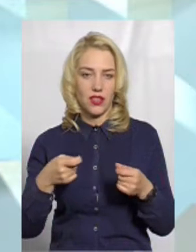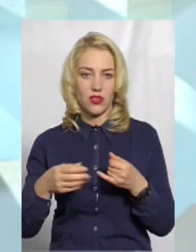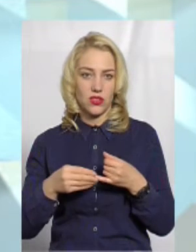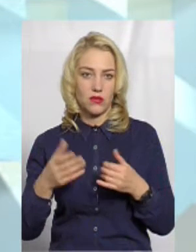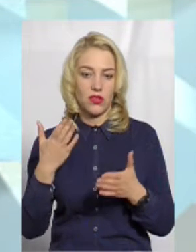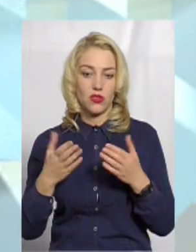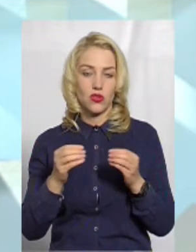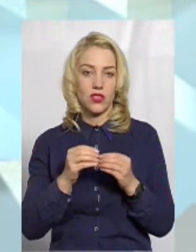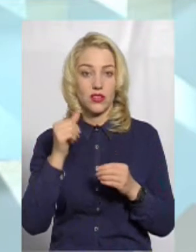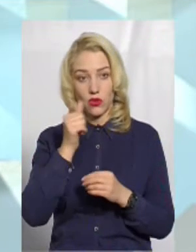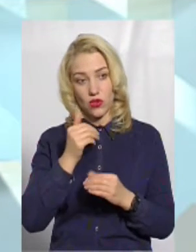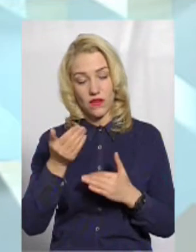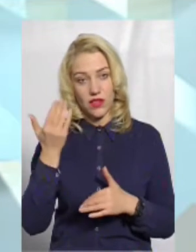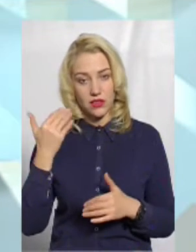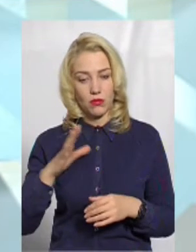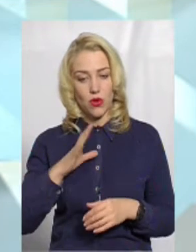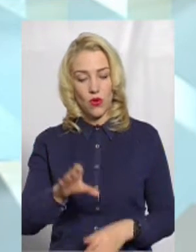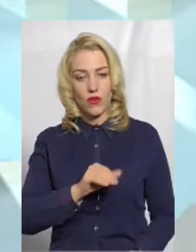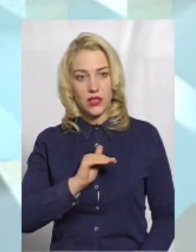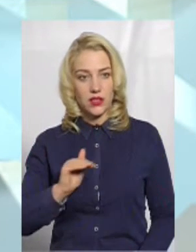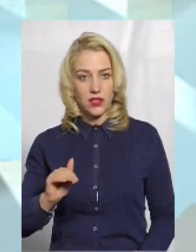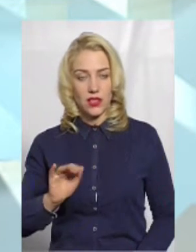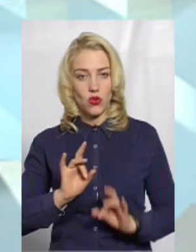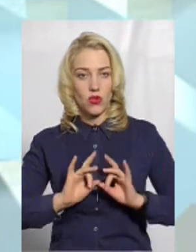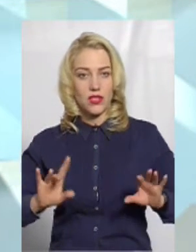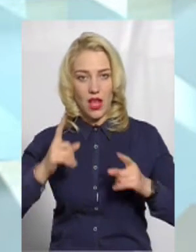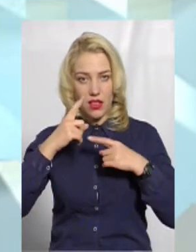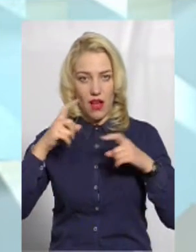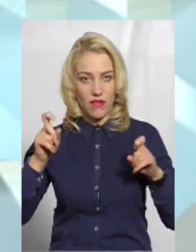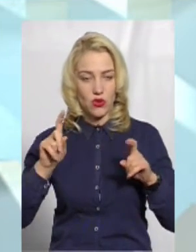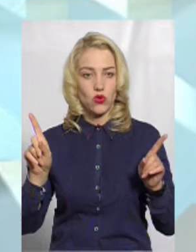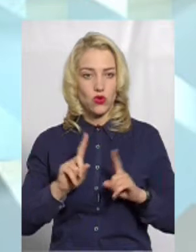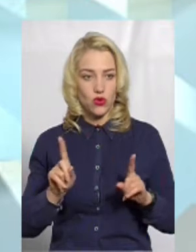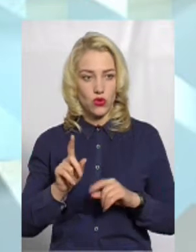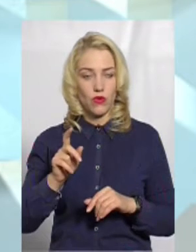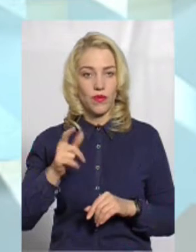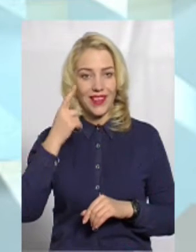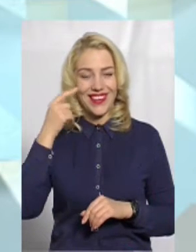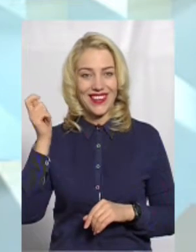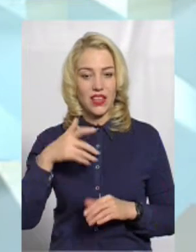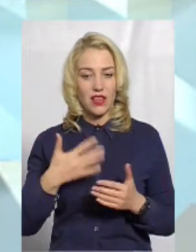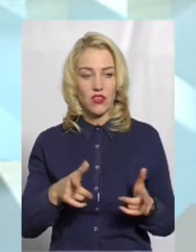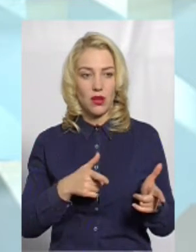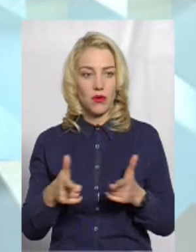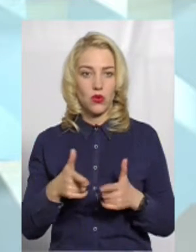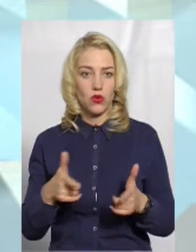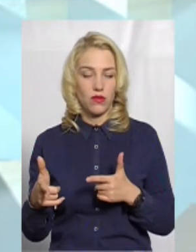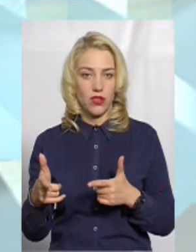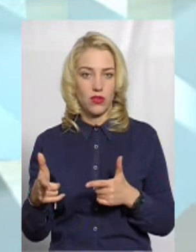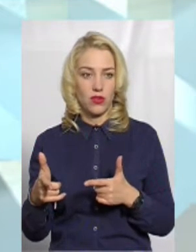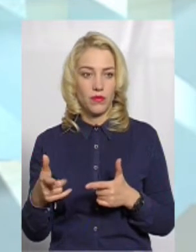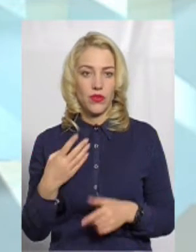10 років тому назад було офіційно заявлено, що в Китаї вже підготовлено